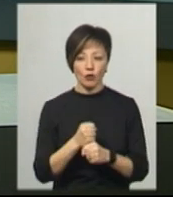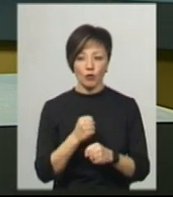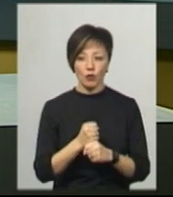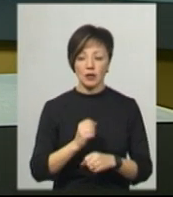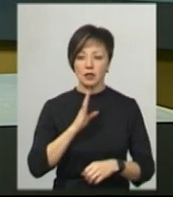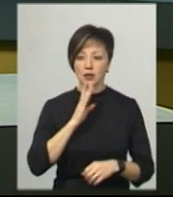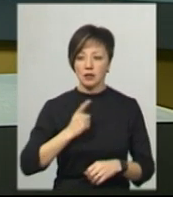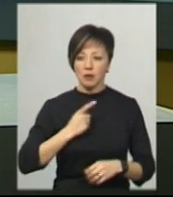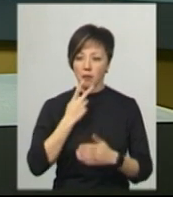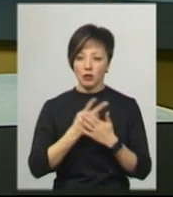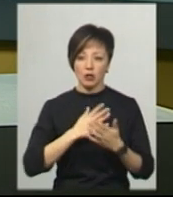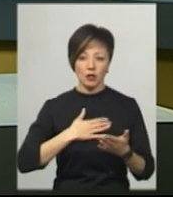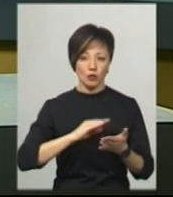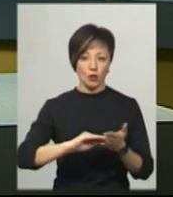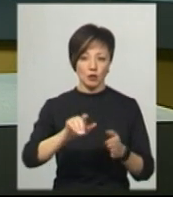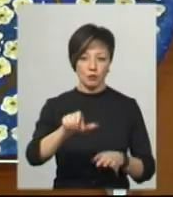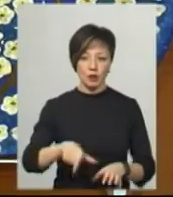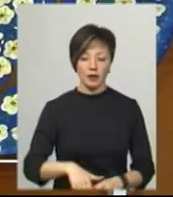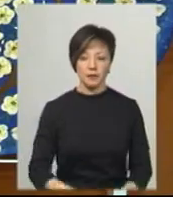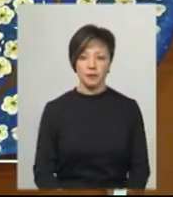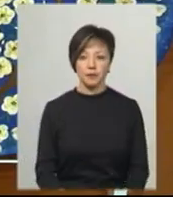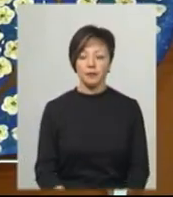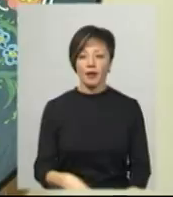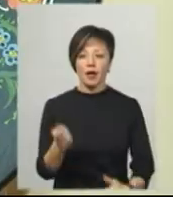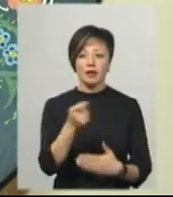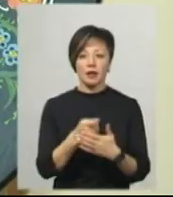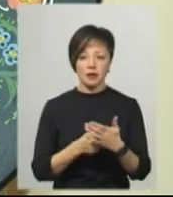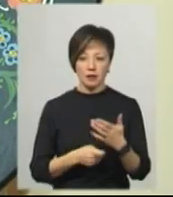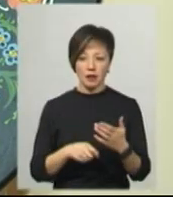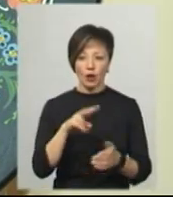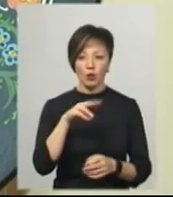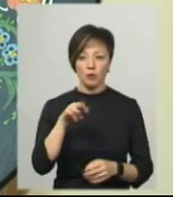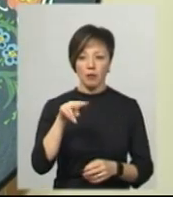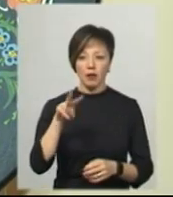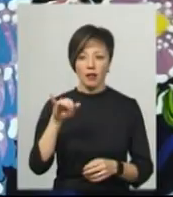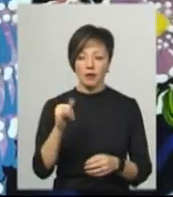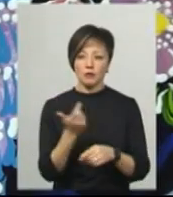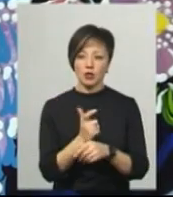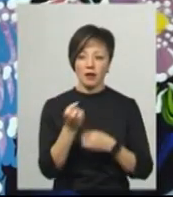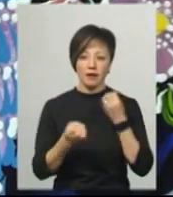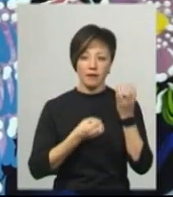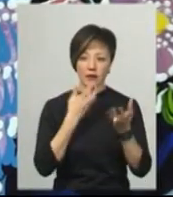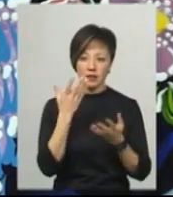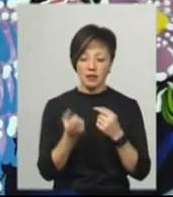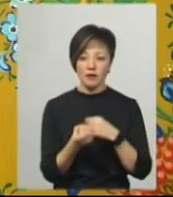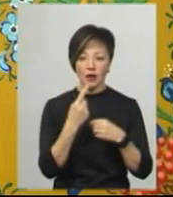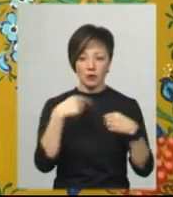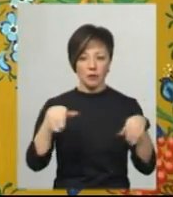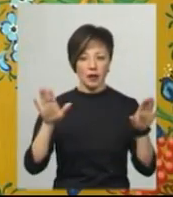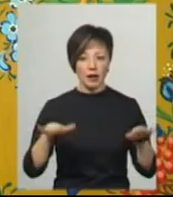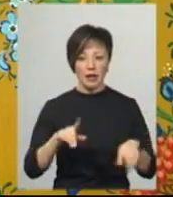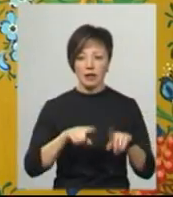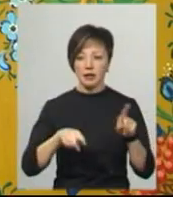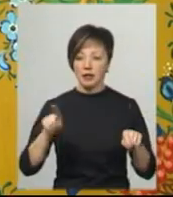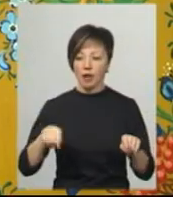мисткині бачила Леся Боровець. На картинах Людмили Педосюк зображені переважно квіти, подекуди з'являються птахи з рідка люди.